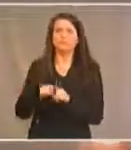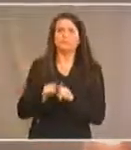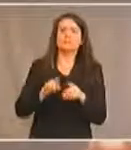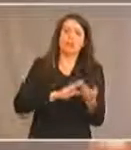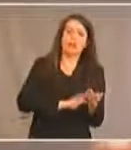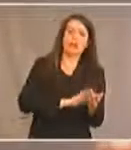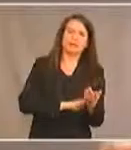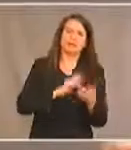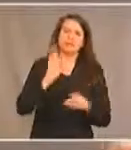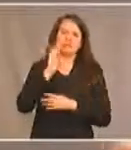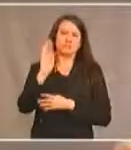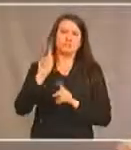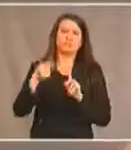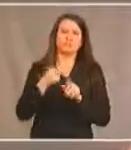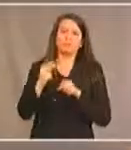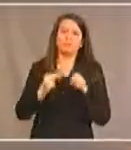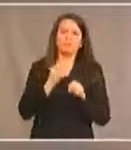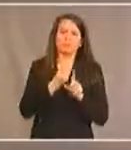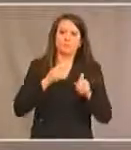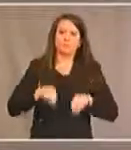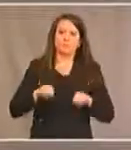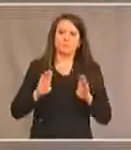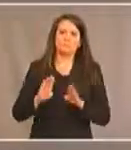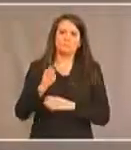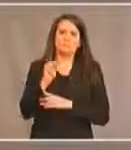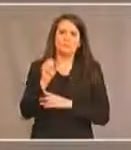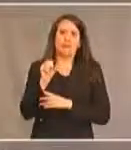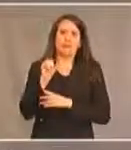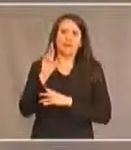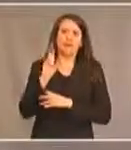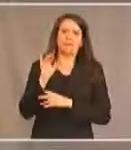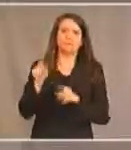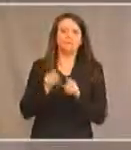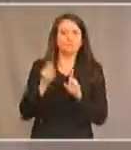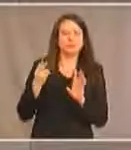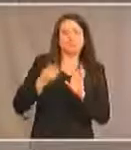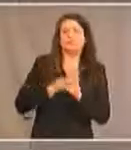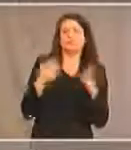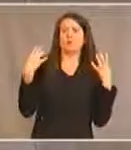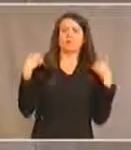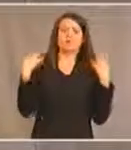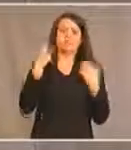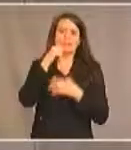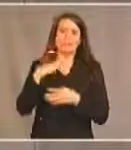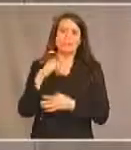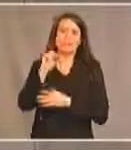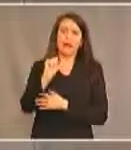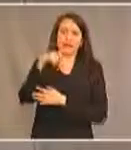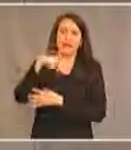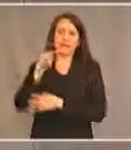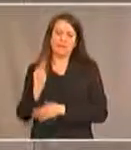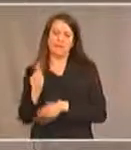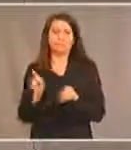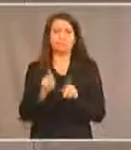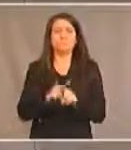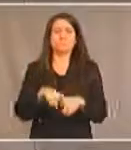Première Nation St. Mary's du Nouveau-Brunswick et membre de longue date du Conseil des femmes de l'APN. Et à